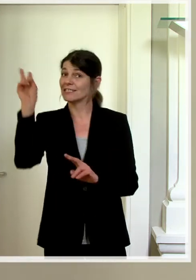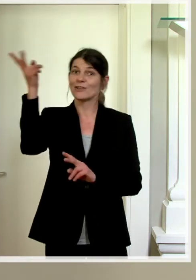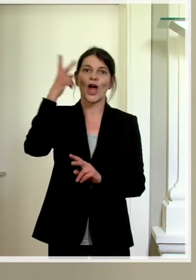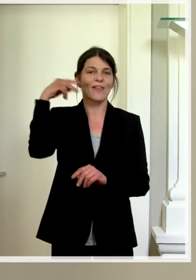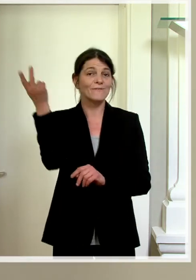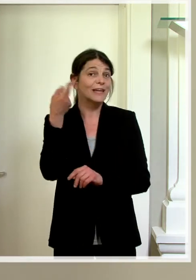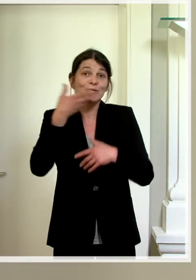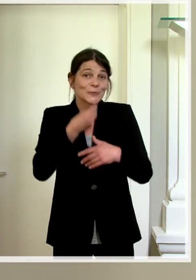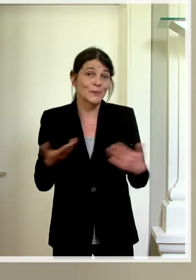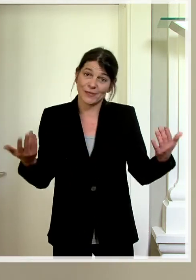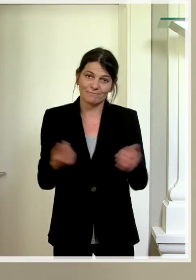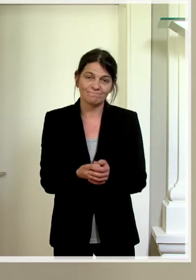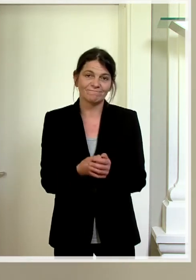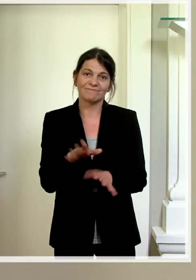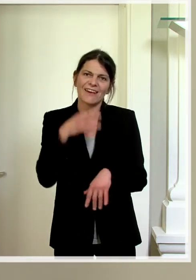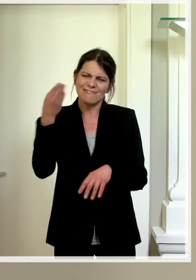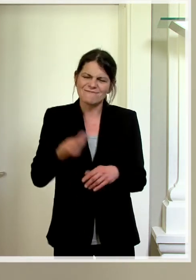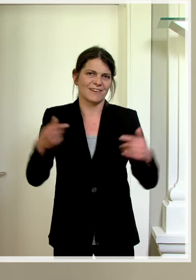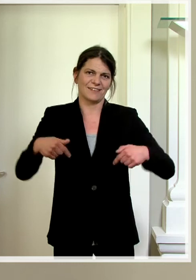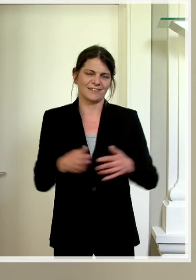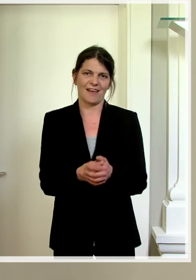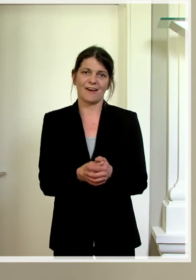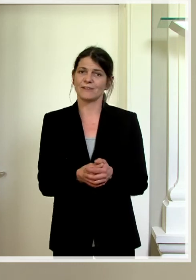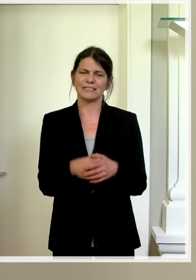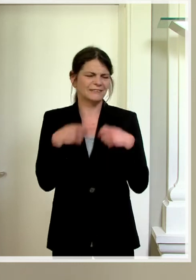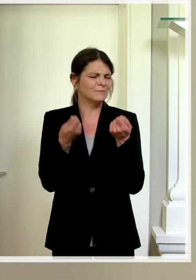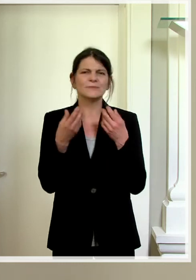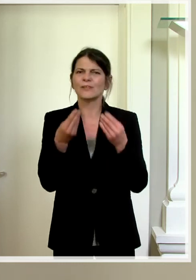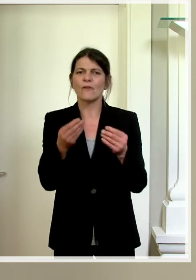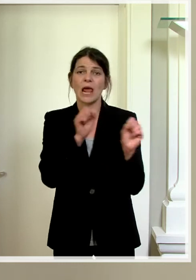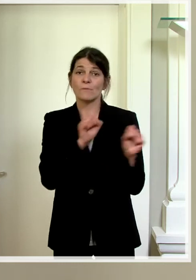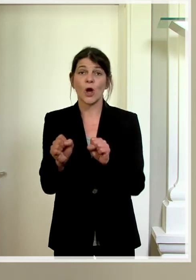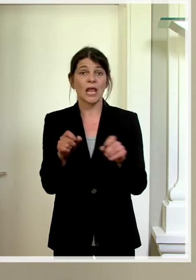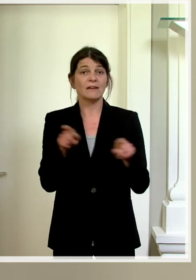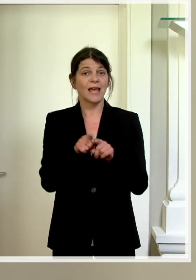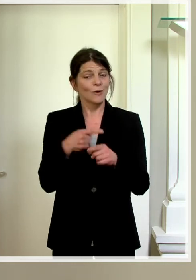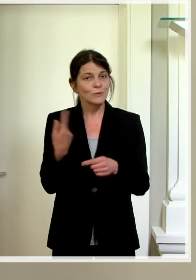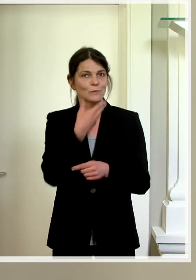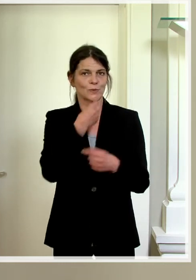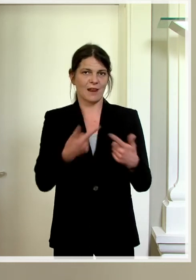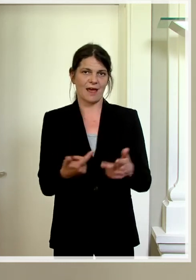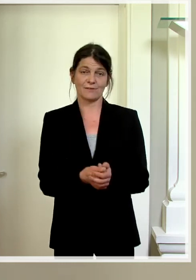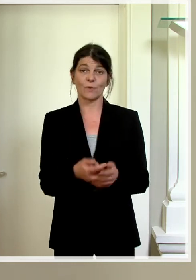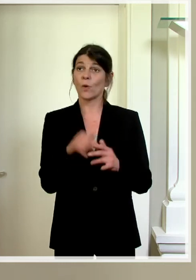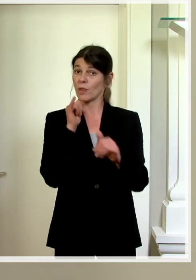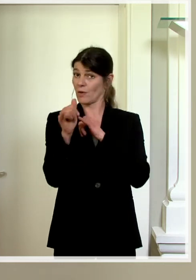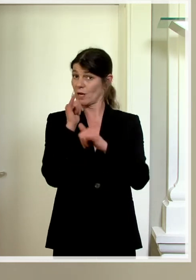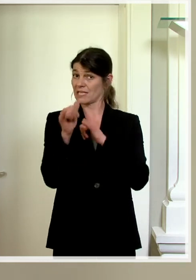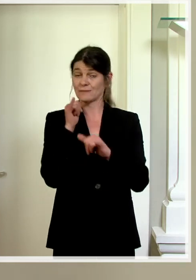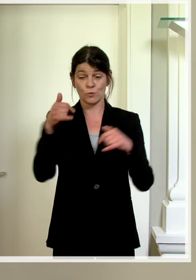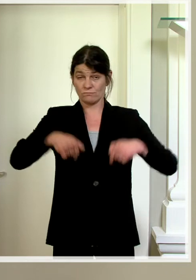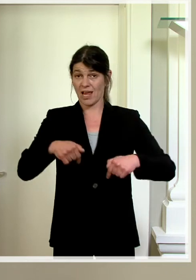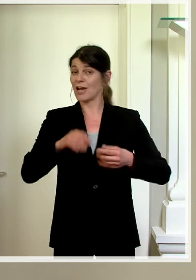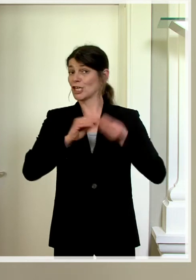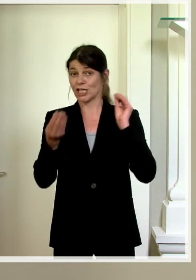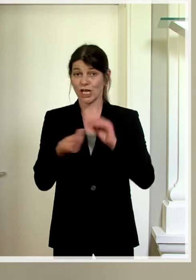das Wetter ist schön. Also geniessen Sie es hier. Es gibt ganz viele Möglichkeiten in unserem eigenen Land. Und der Tourismus hier, die